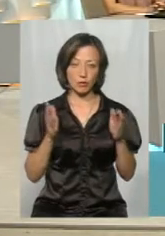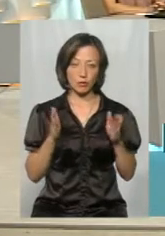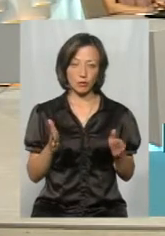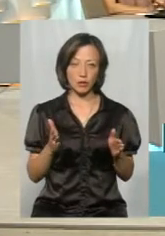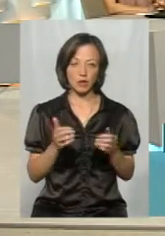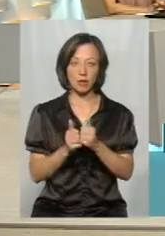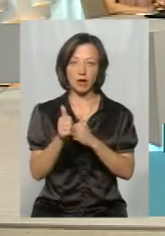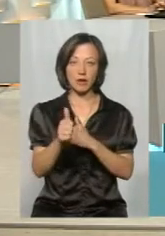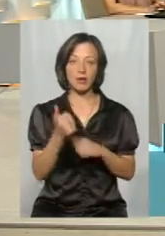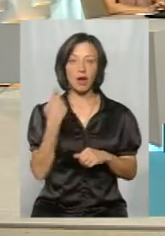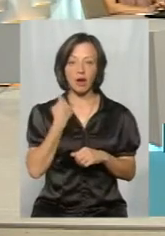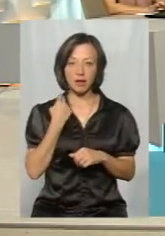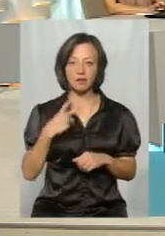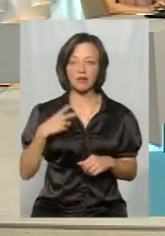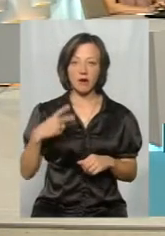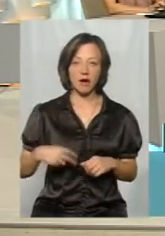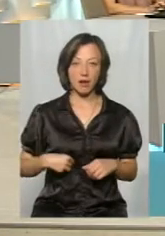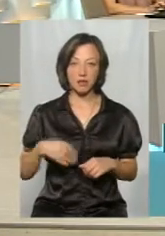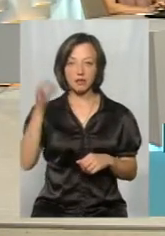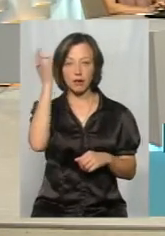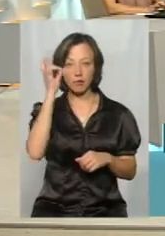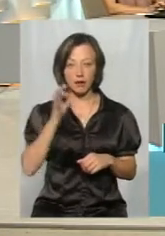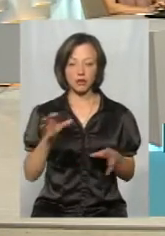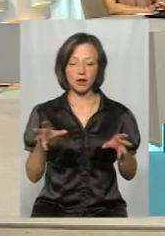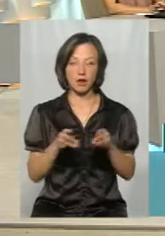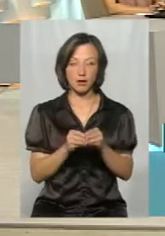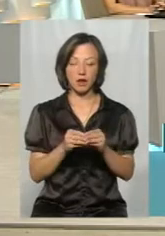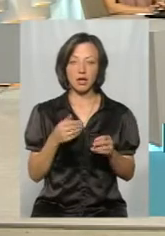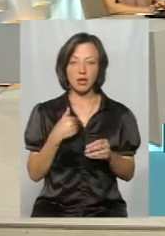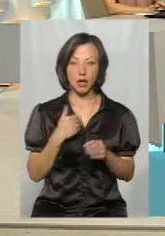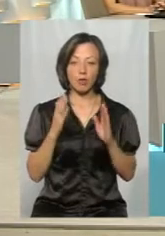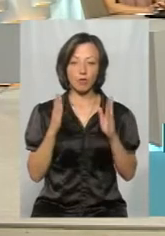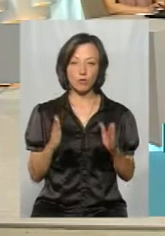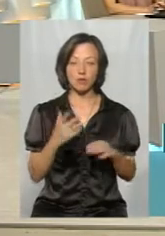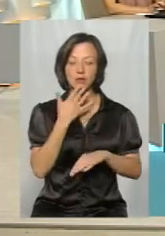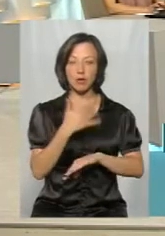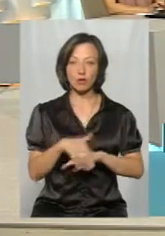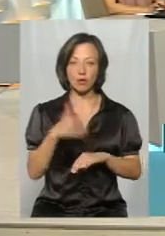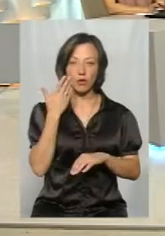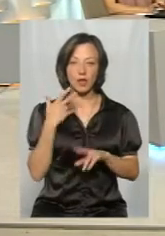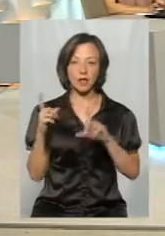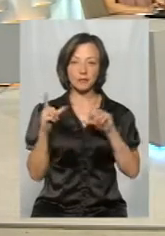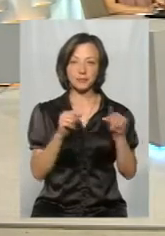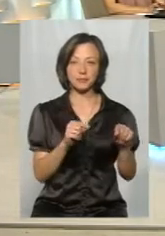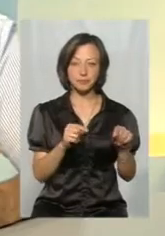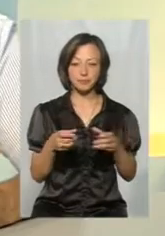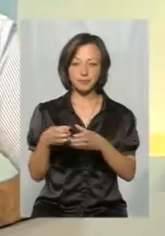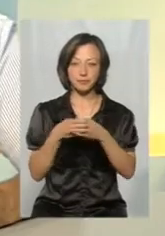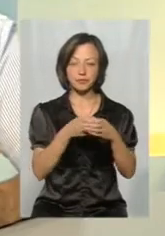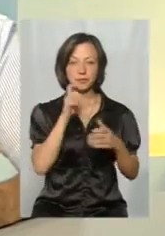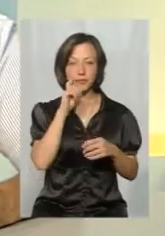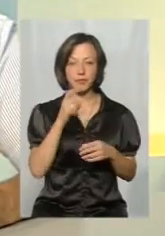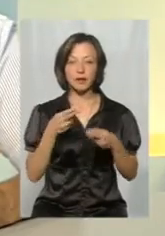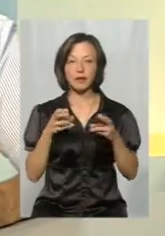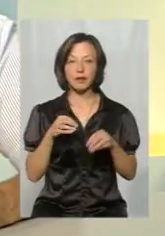впереді Англії, Франції, Німеччини разом взяти. Я, будучи в закордону, коли ми їздили від делегації української,